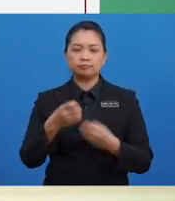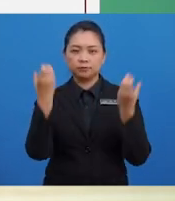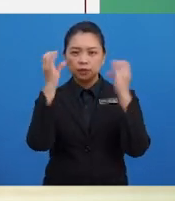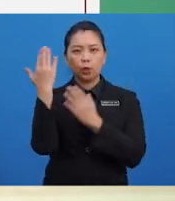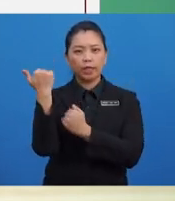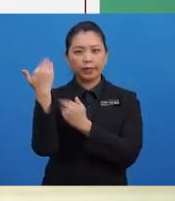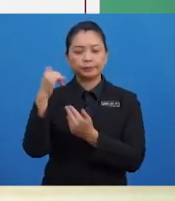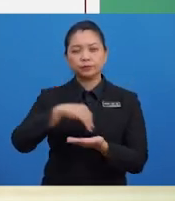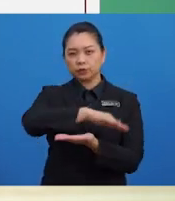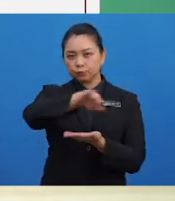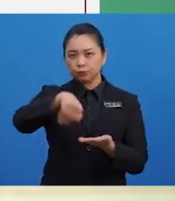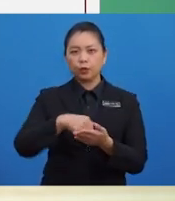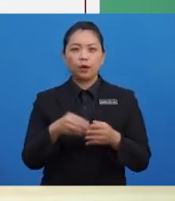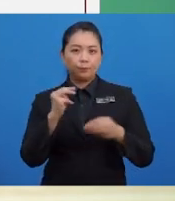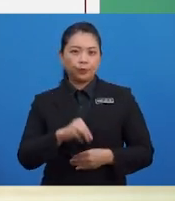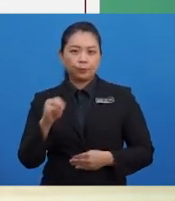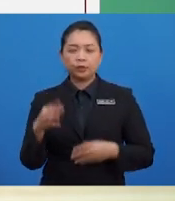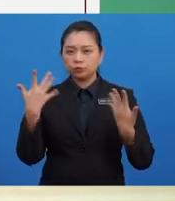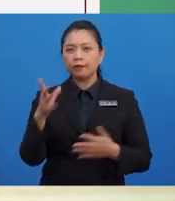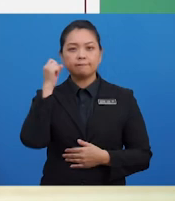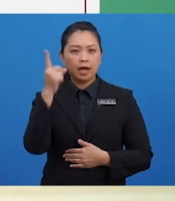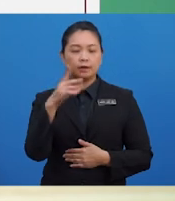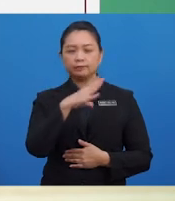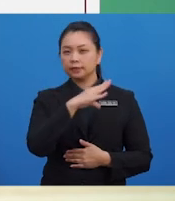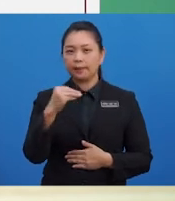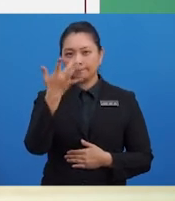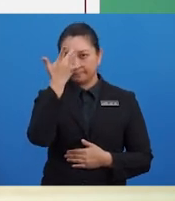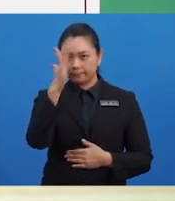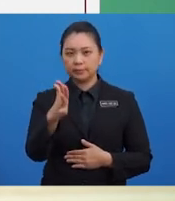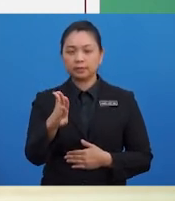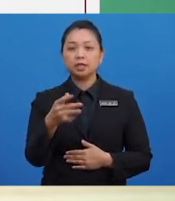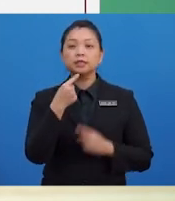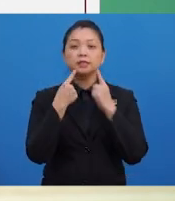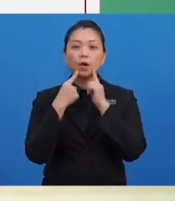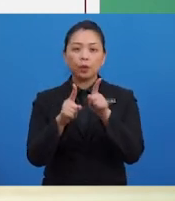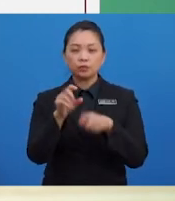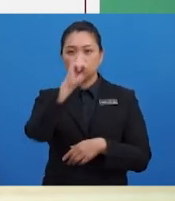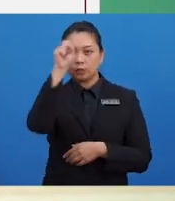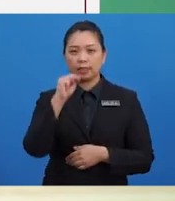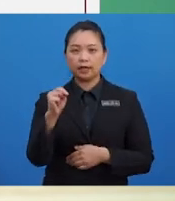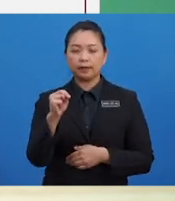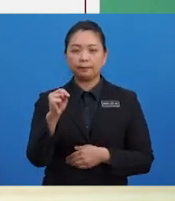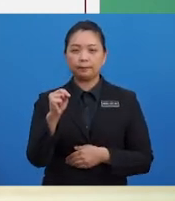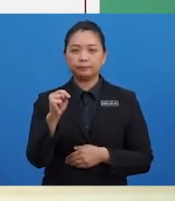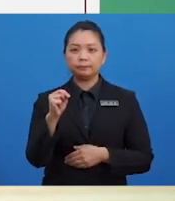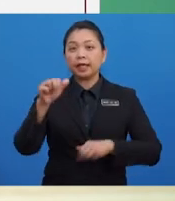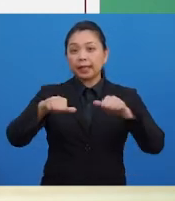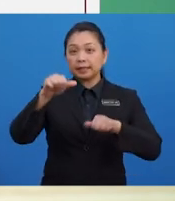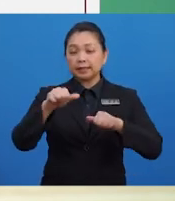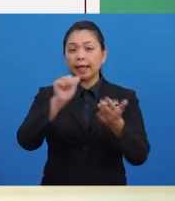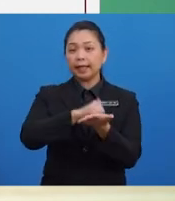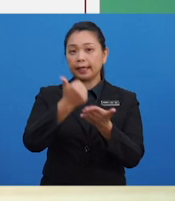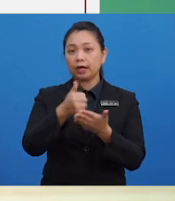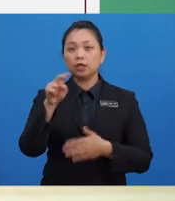berharap semua murid sudah faham dan mahir untuk menjawab soalan pelarasan akaun nominal